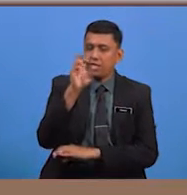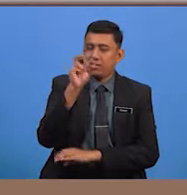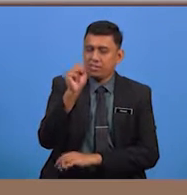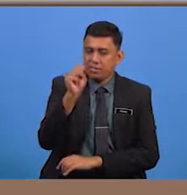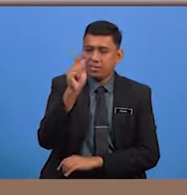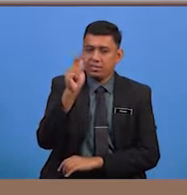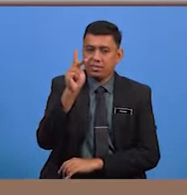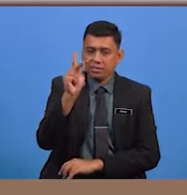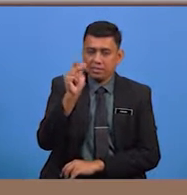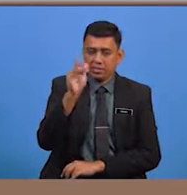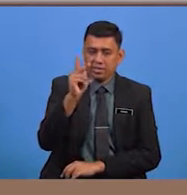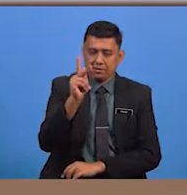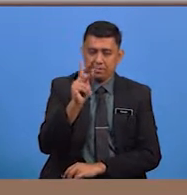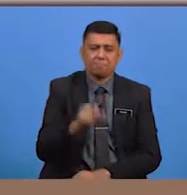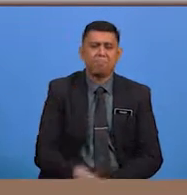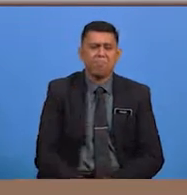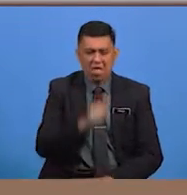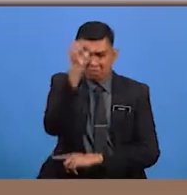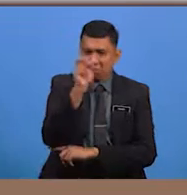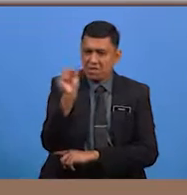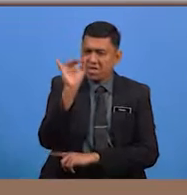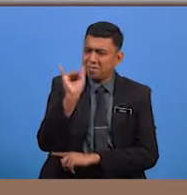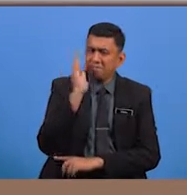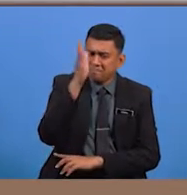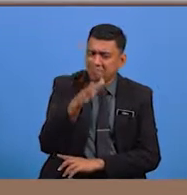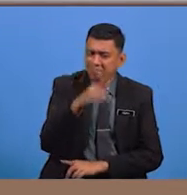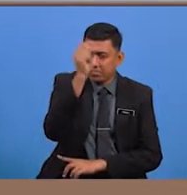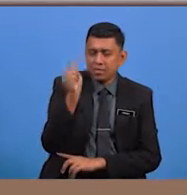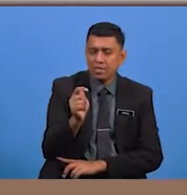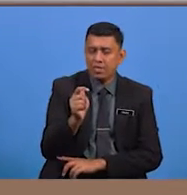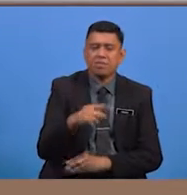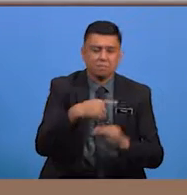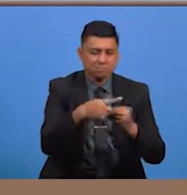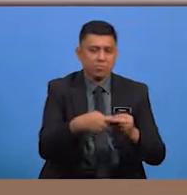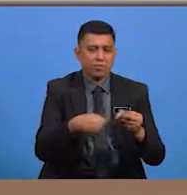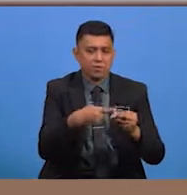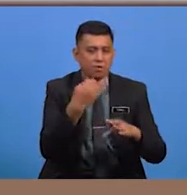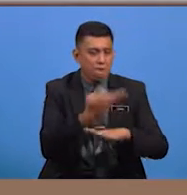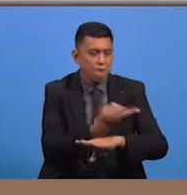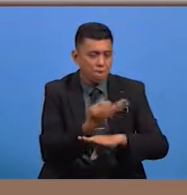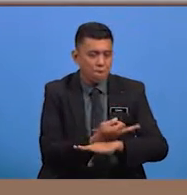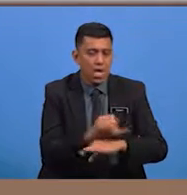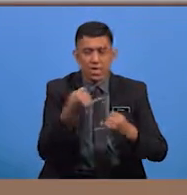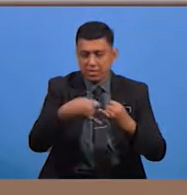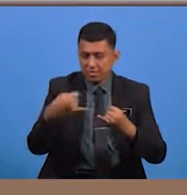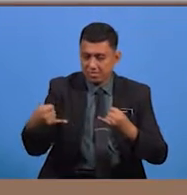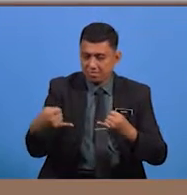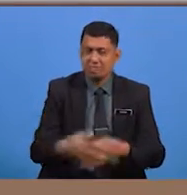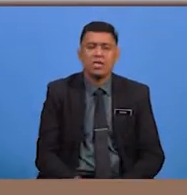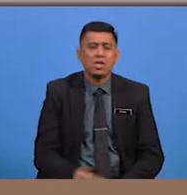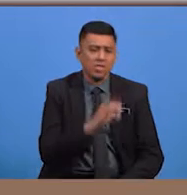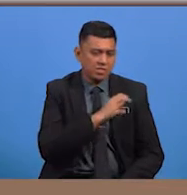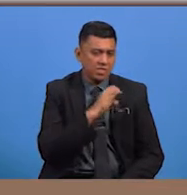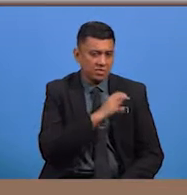Maka soalan yang akan ditanya juga Berkisar tentang fungsi, jenis, ciri-ciri